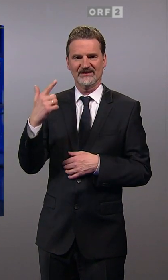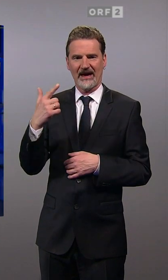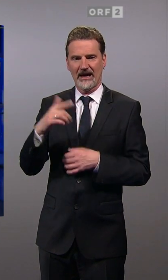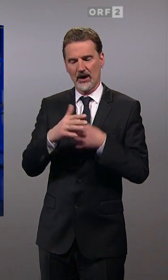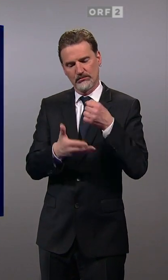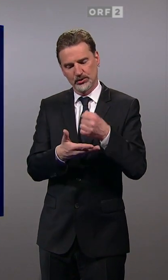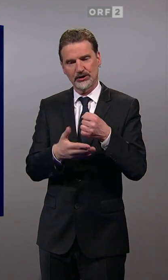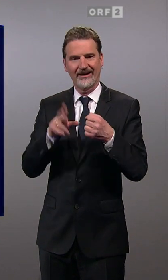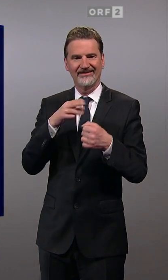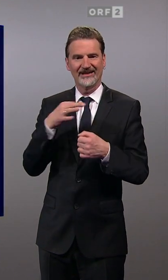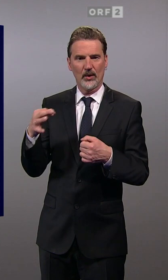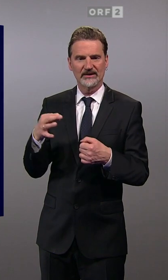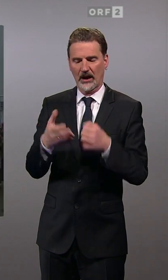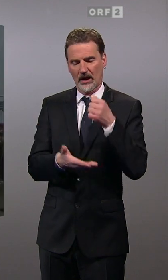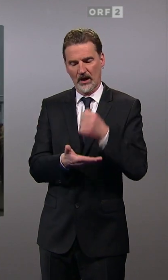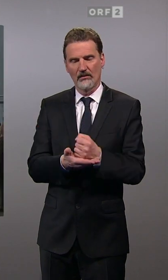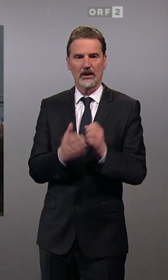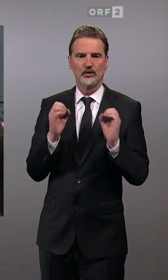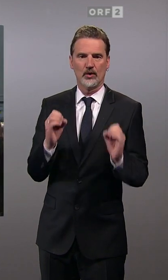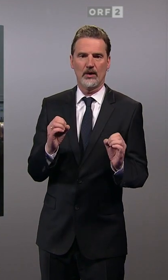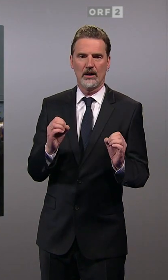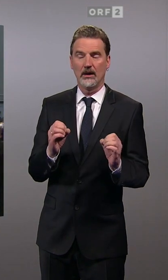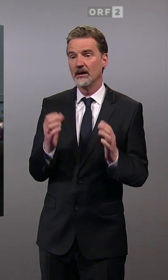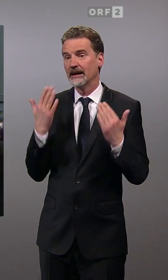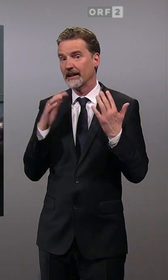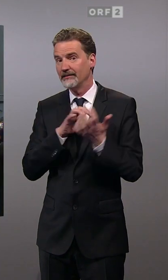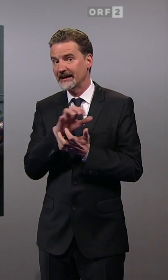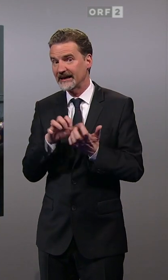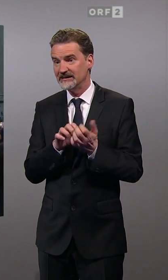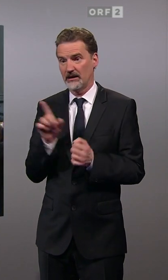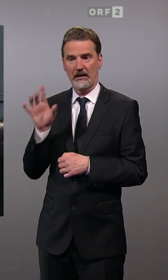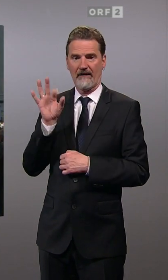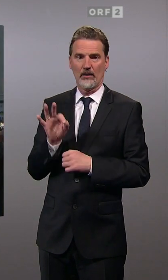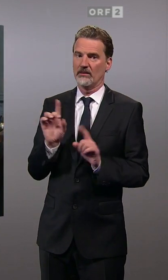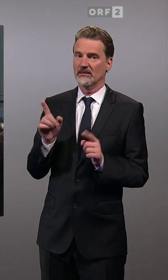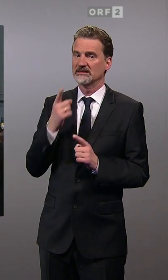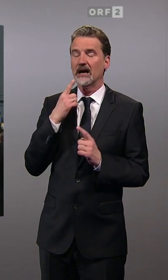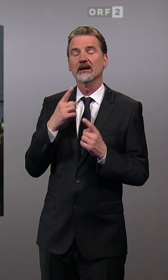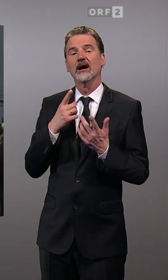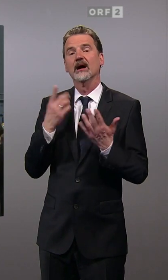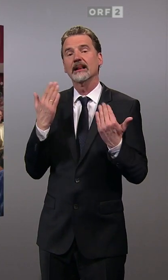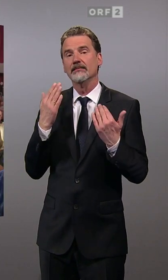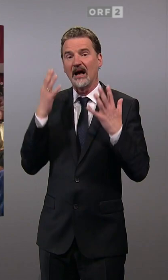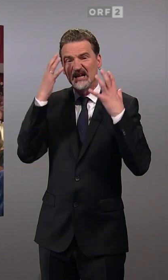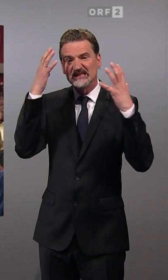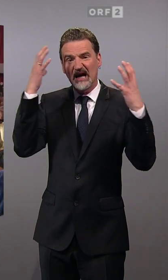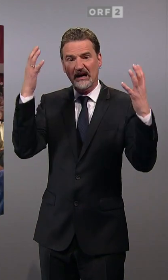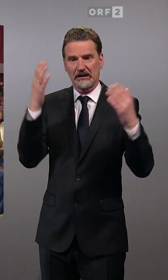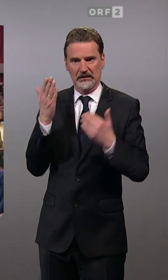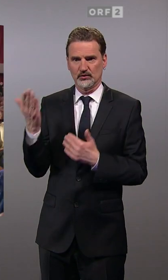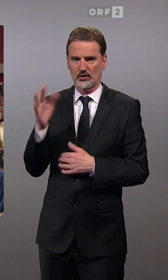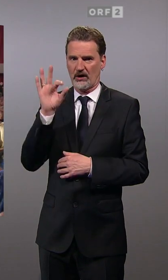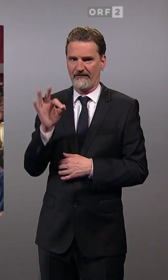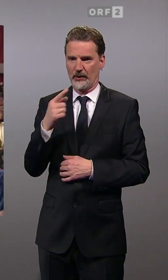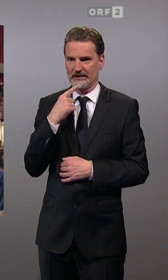in Niederösterreich einfach am Nullpunkt. Nicht von Klimakrise, sondern von Klimahysterie spricht die FPÖ. In den